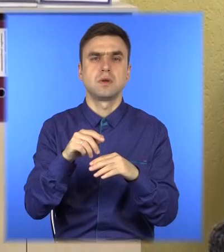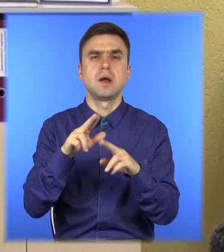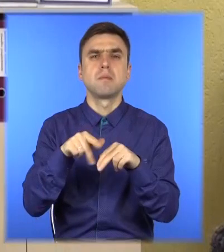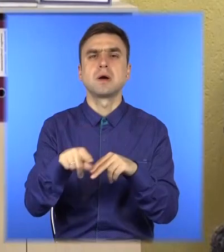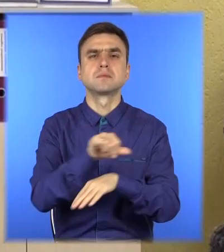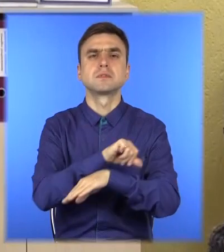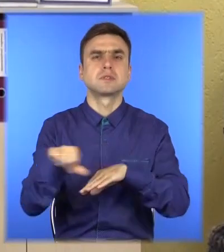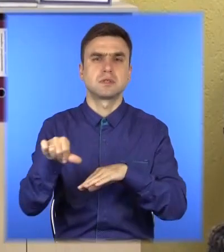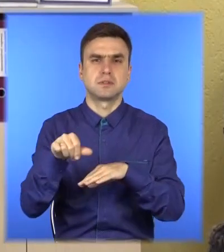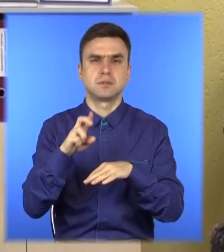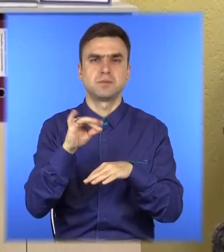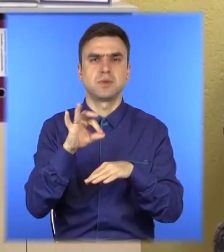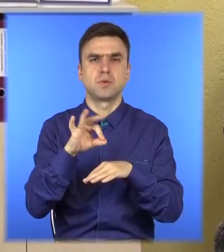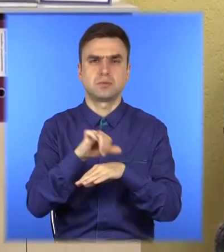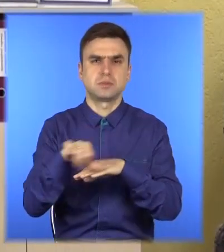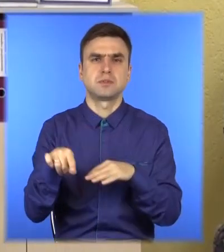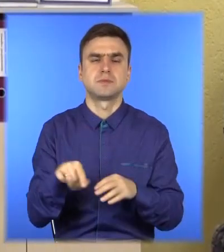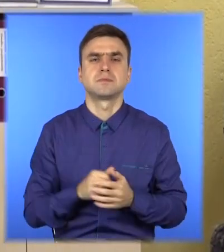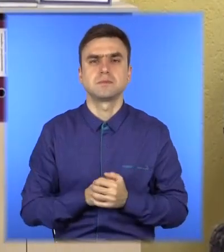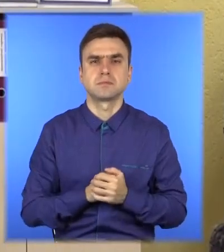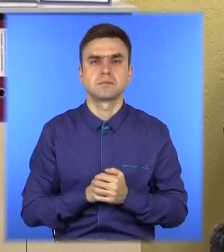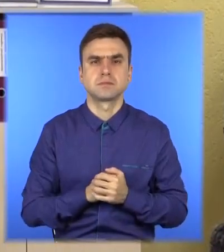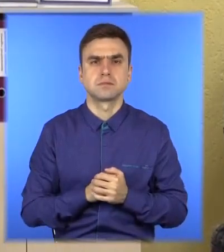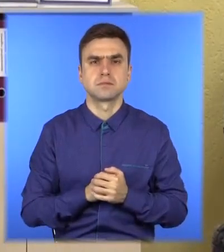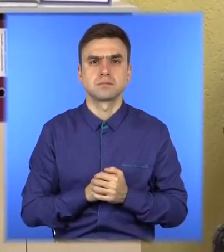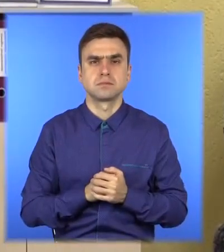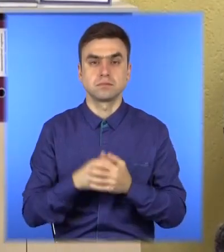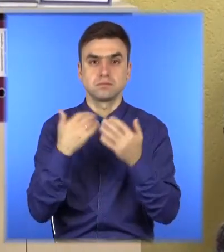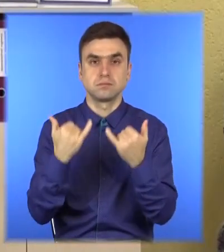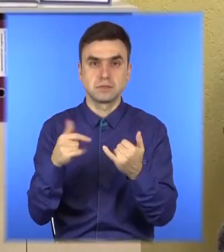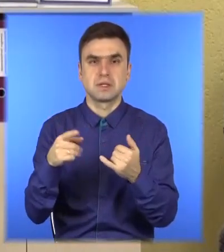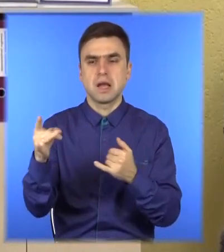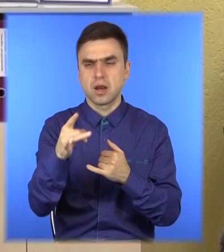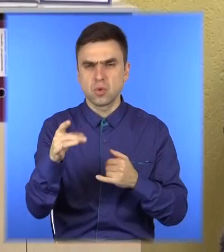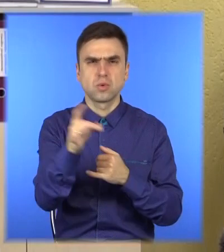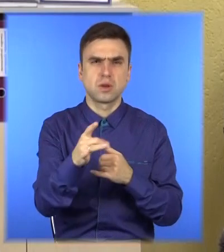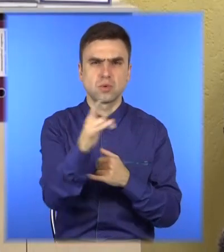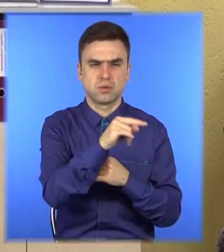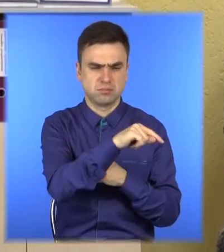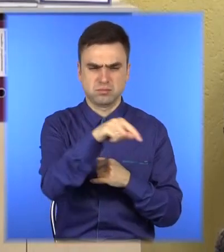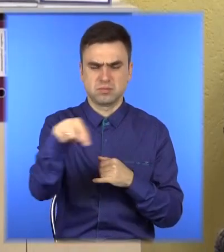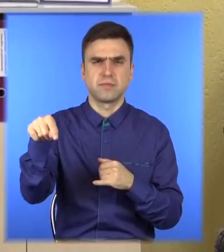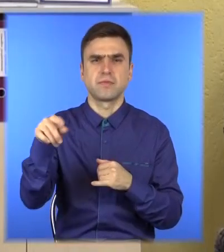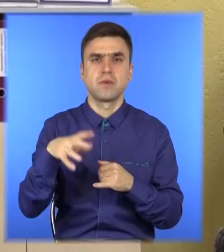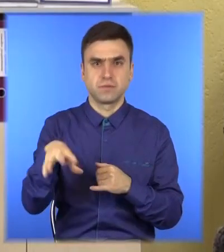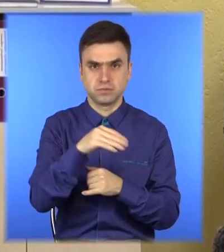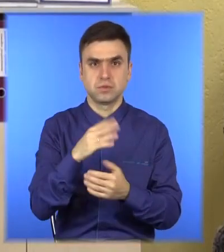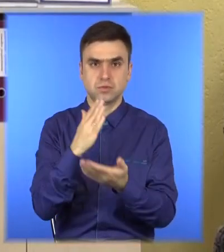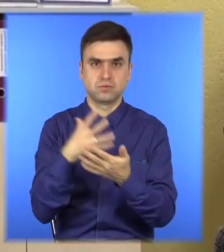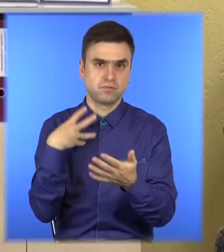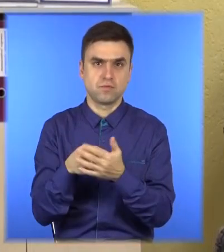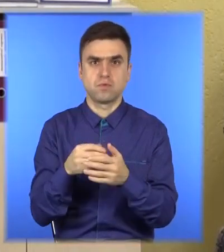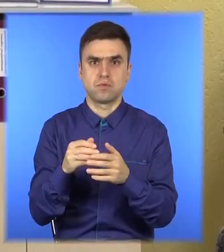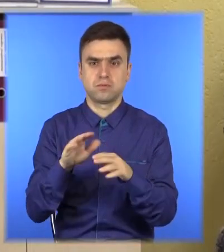для виїзду за кордон. На сьогоднішній у всіх районних відділах Державної міграційної служби встановлено робочі станції,